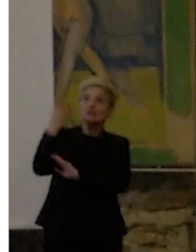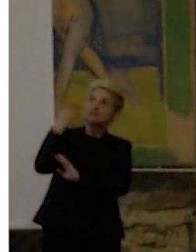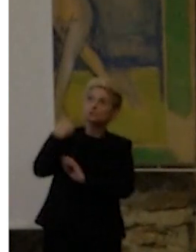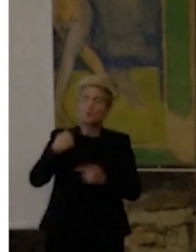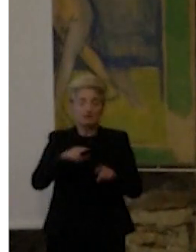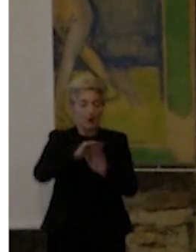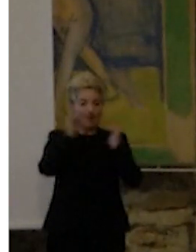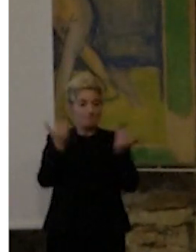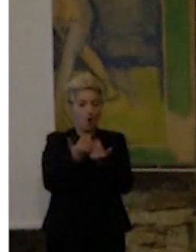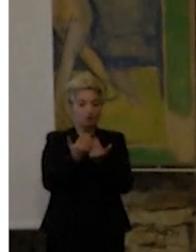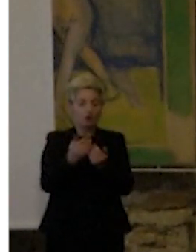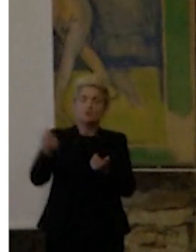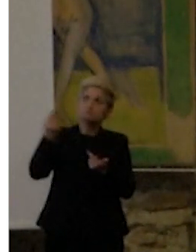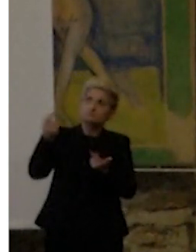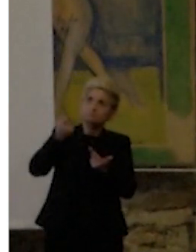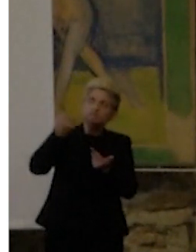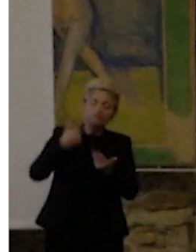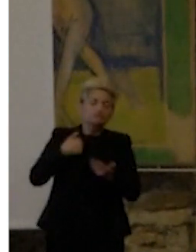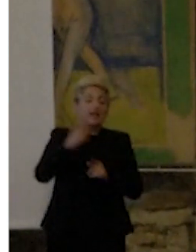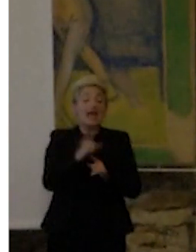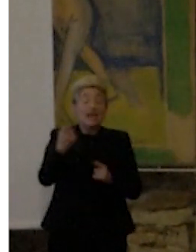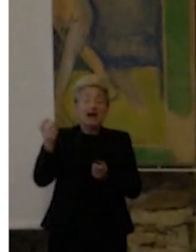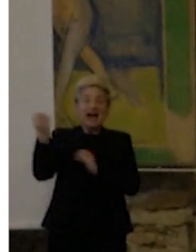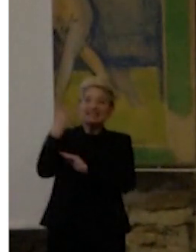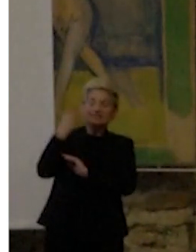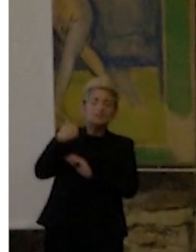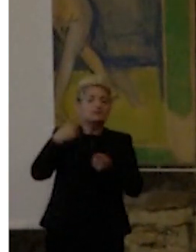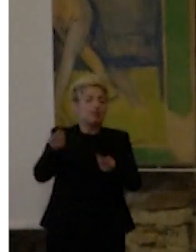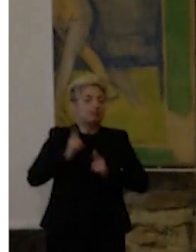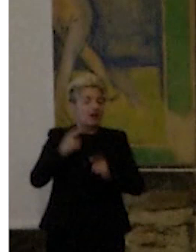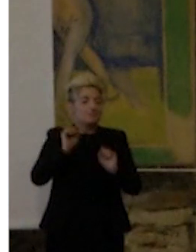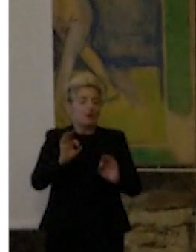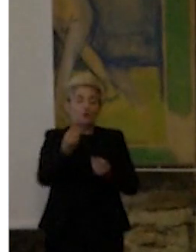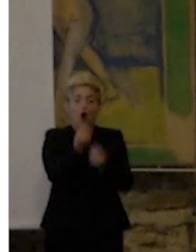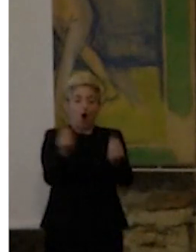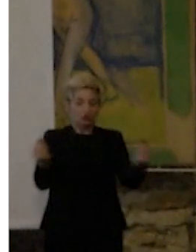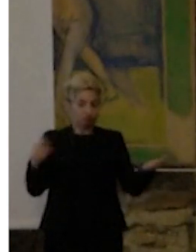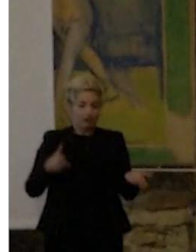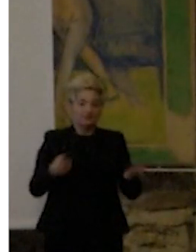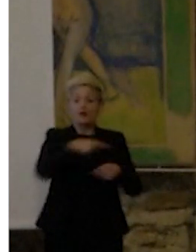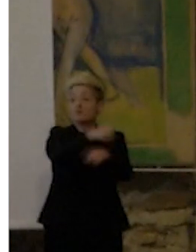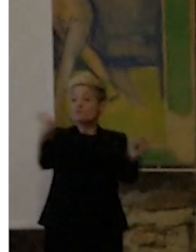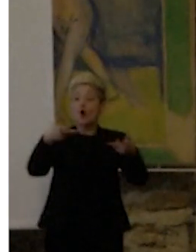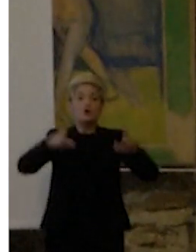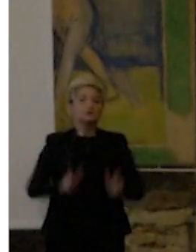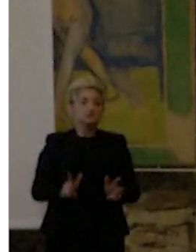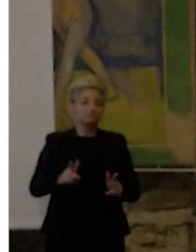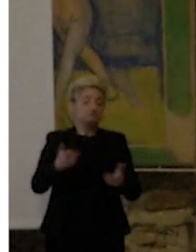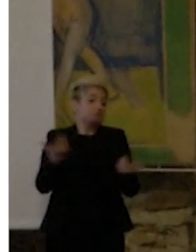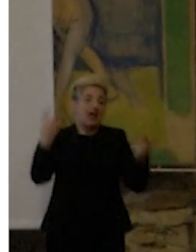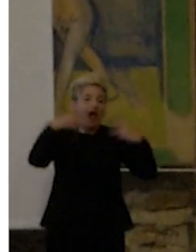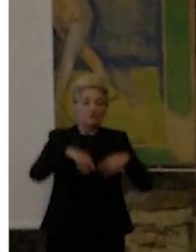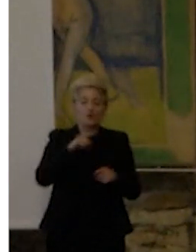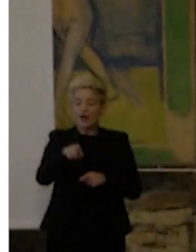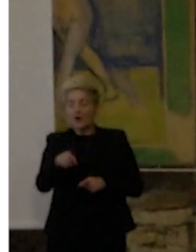l'istruzione verso il mondo ce lo danno molte volte gli oggetti. Tutti vi siete messi a sedere senza domandarvi che cos'era quella